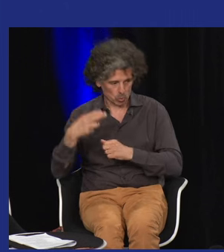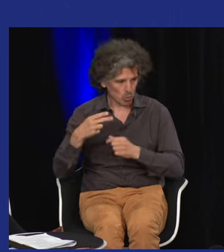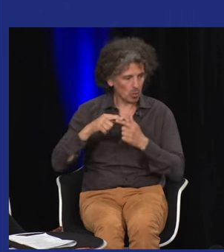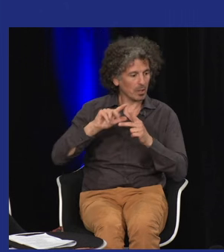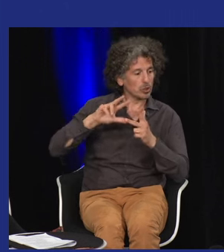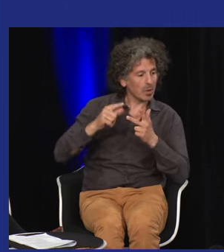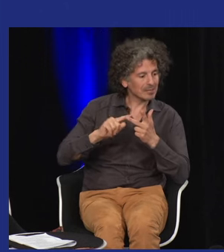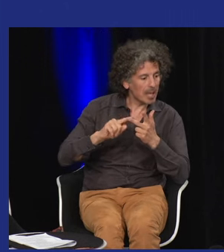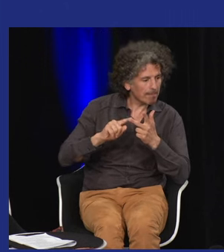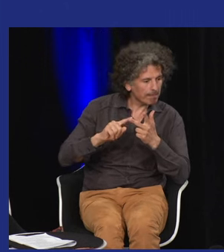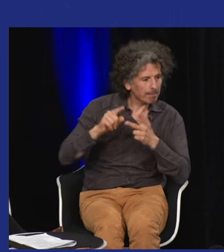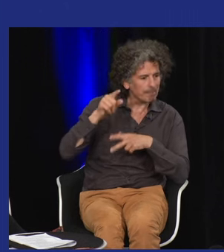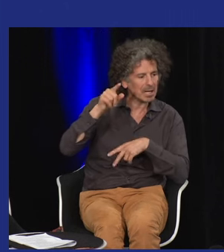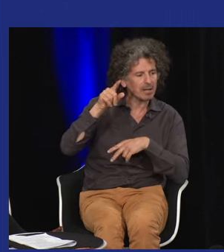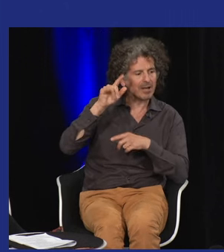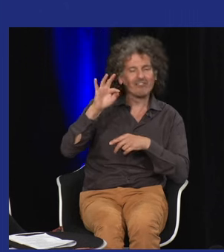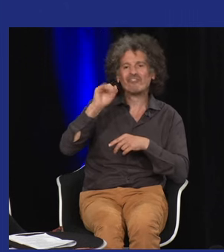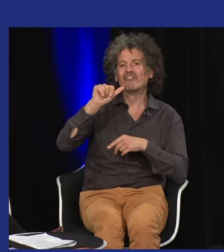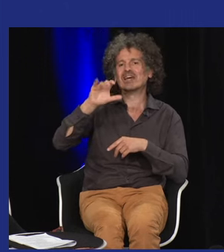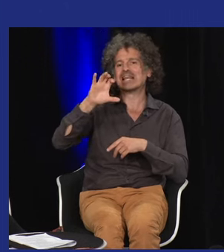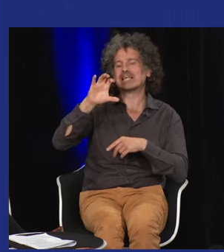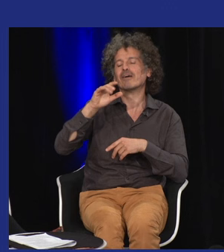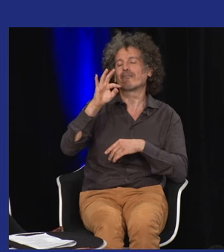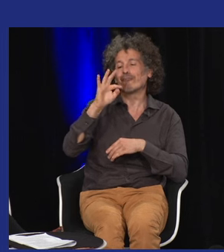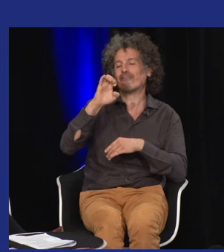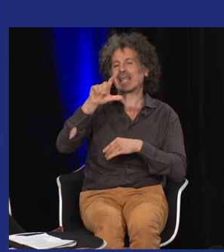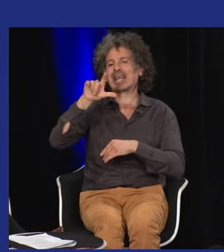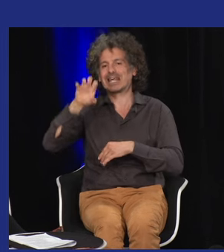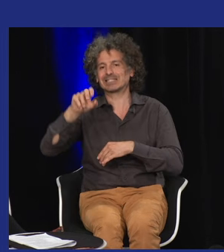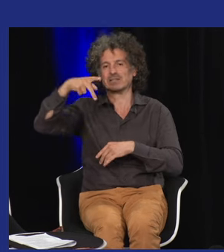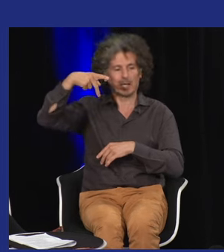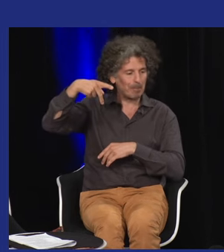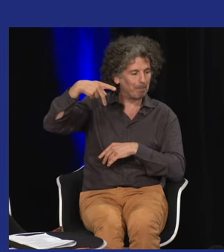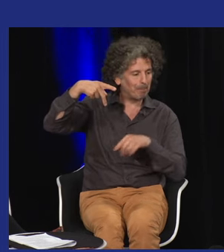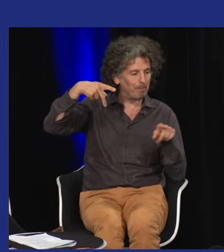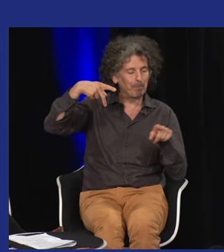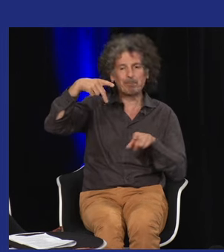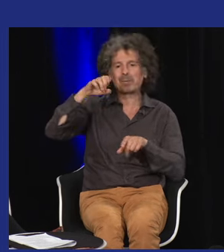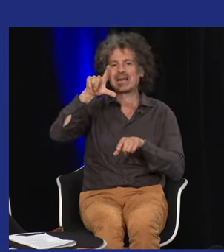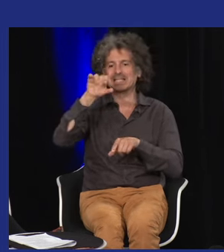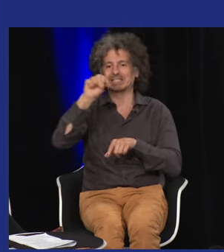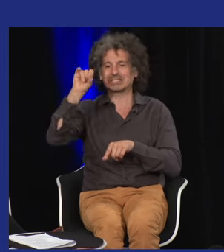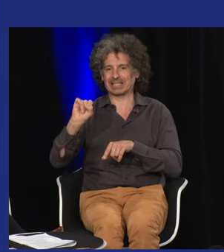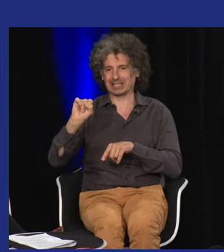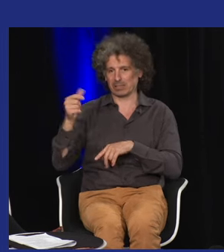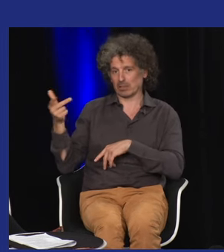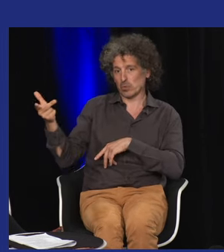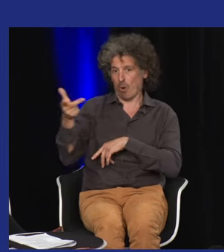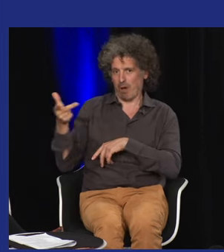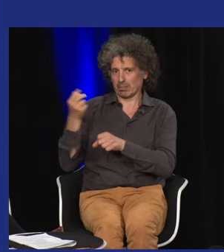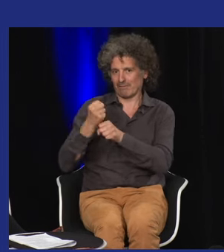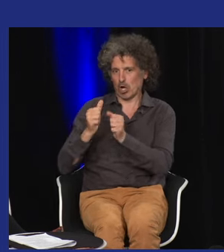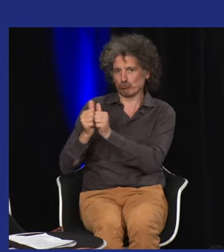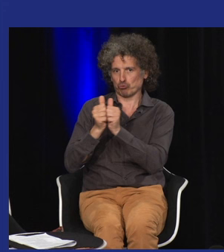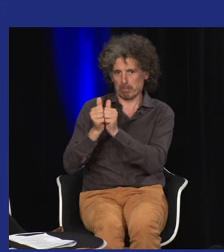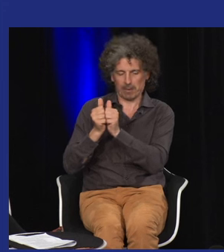un peintre qui s'appelait Prinstot, qui était maître de Toulouse-Lautrec, et Félix